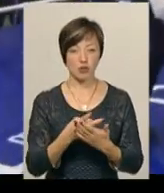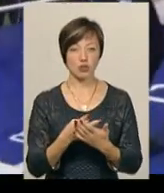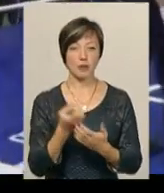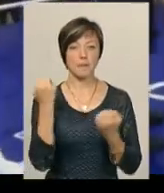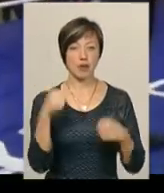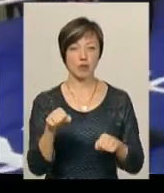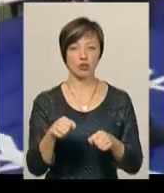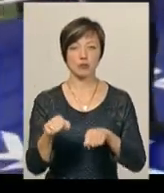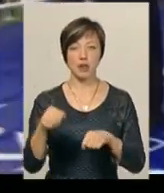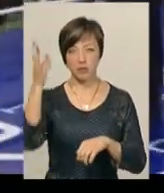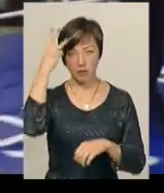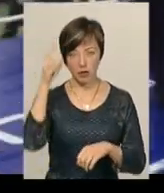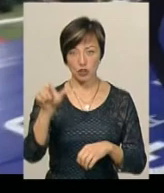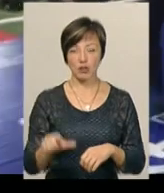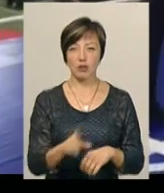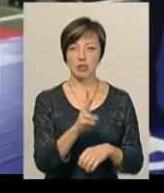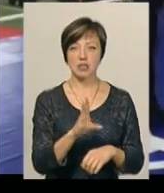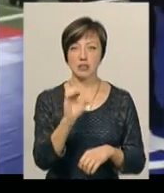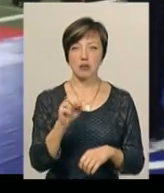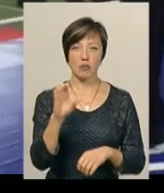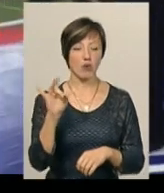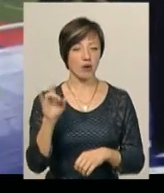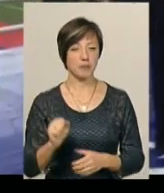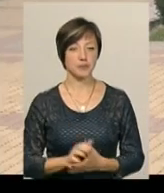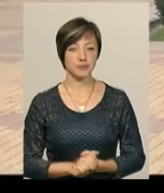переможний бій хмельничанина Костянтина Сабора.